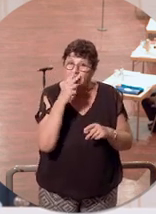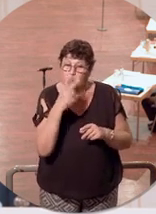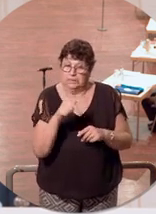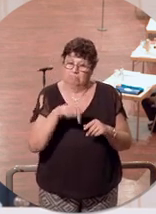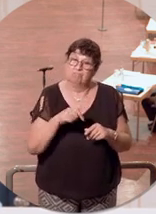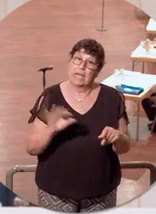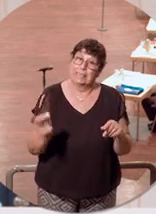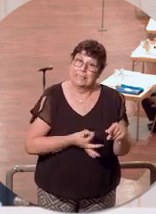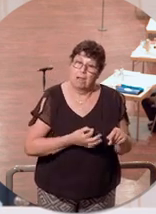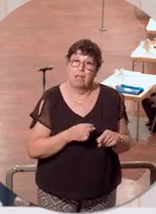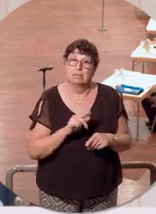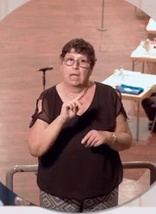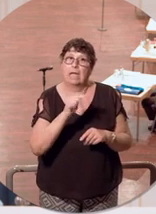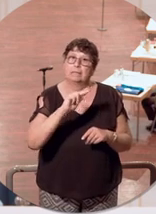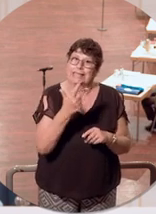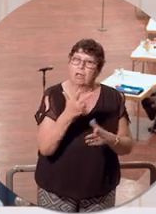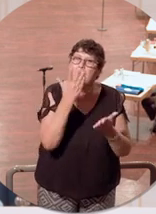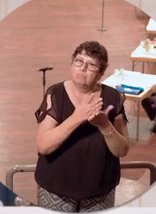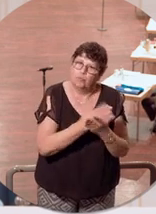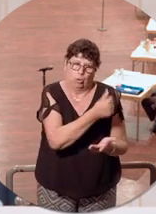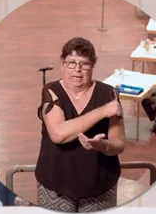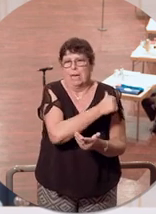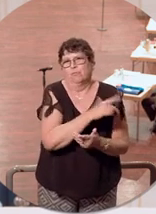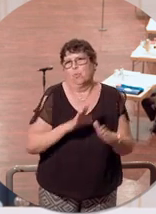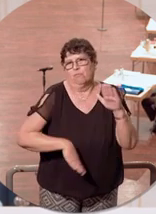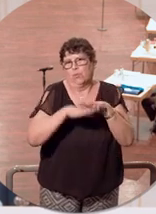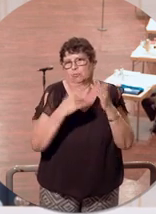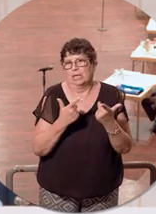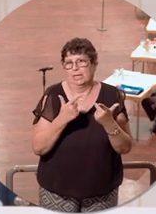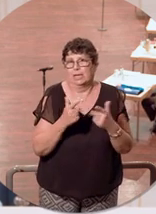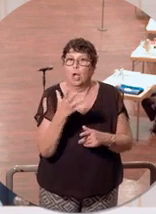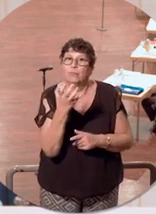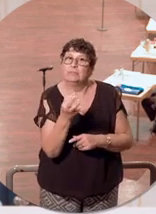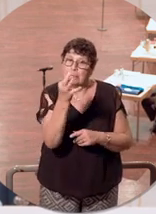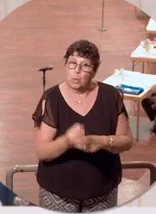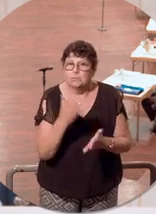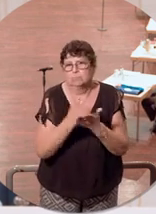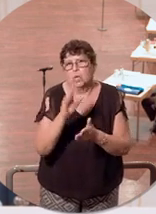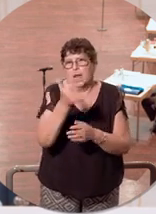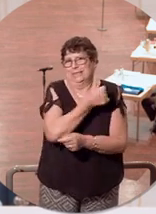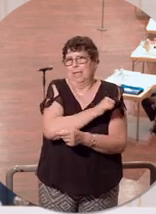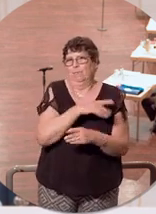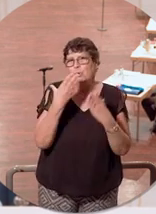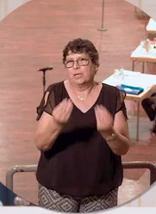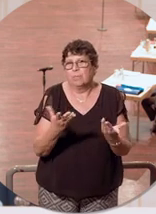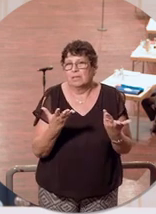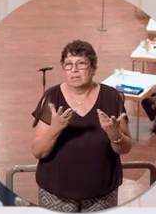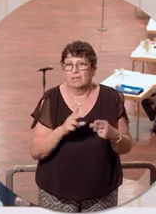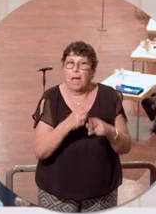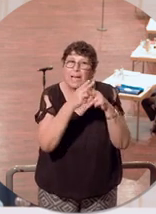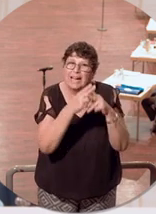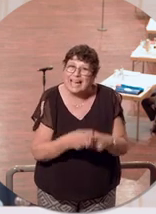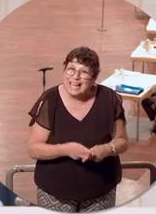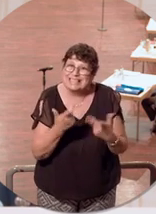Drittel der Menschen schon jetzt über den kompletten Impfschutz. Über 50 Prozent haben bereits ihre Erstimpfung. Das ist gut, aber der Rest